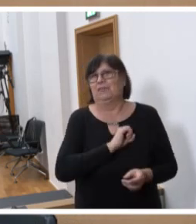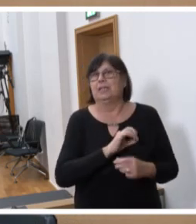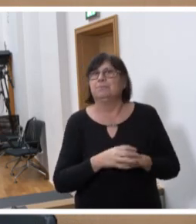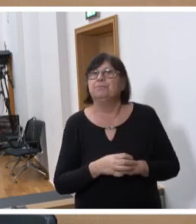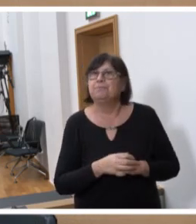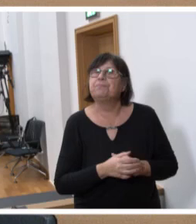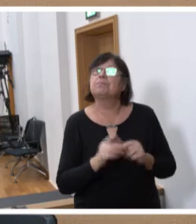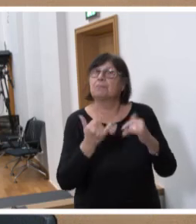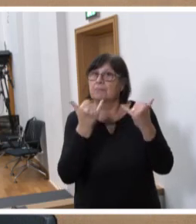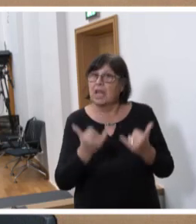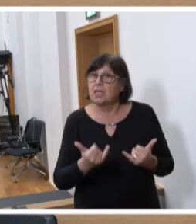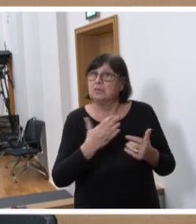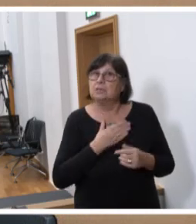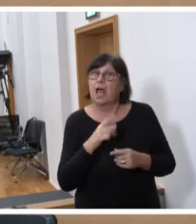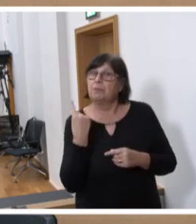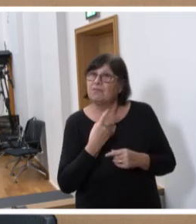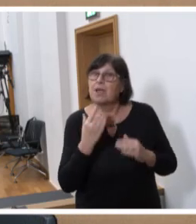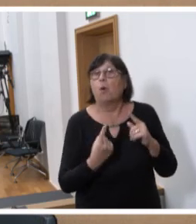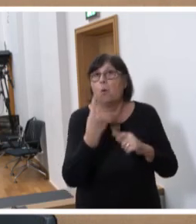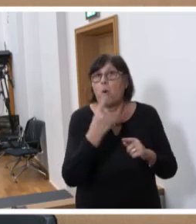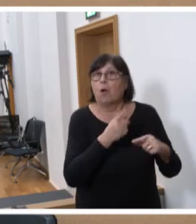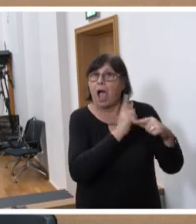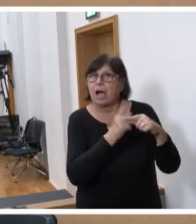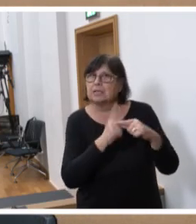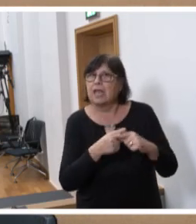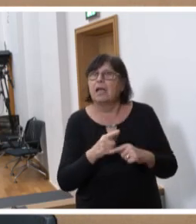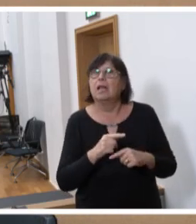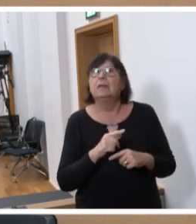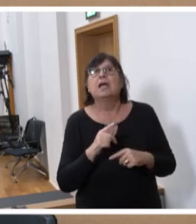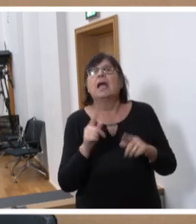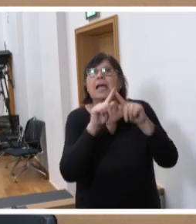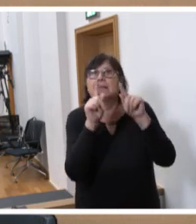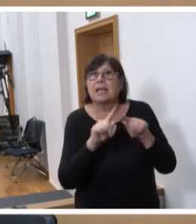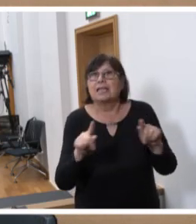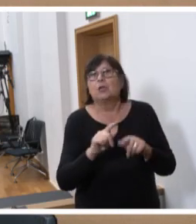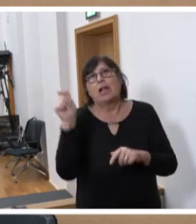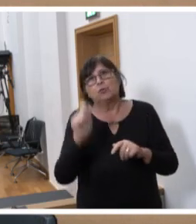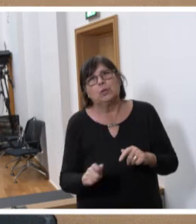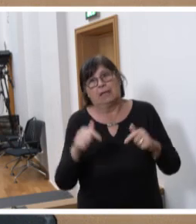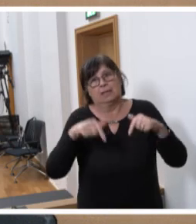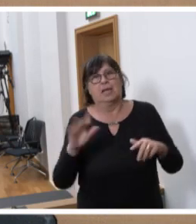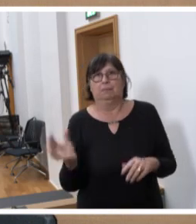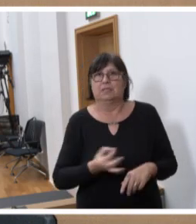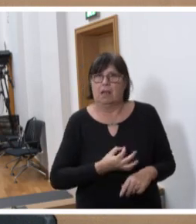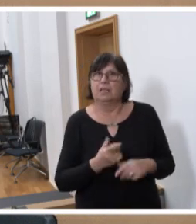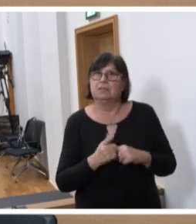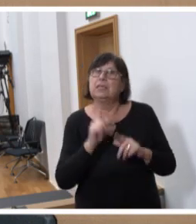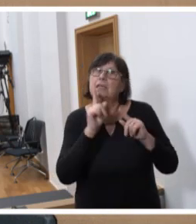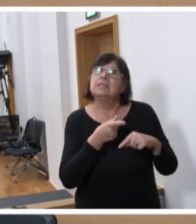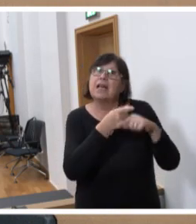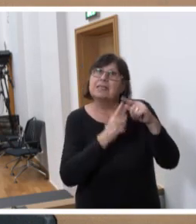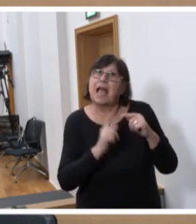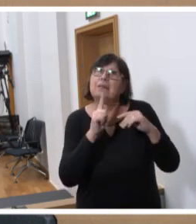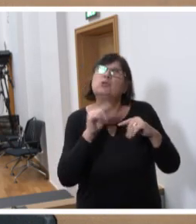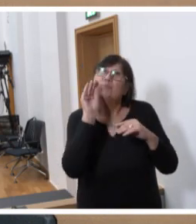Schon jetzt haben wir einen hohen Anteil in internationalen Studierenden im Saarland. Dieser Anteil muss sich in Zukunft noch weiter